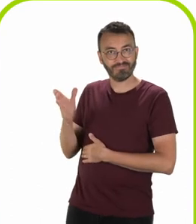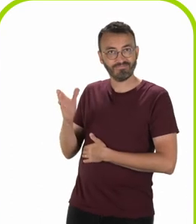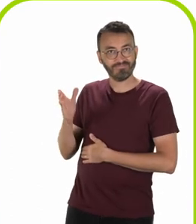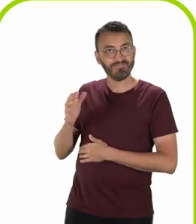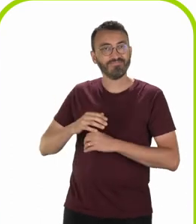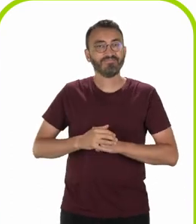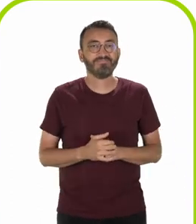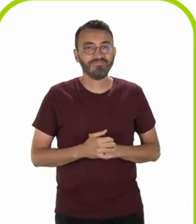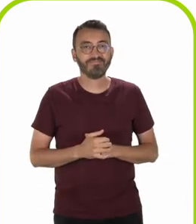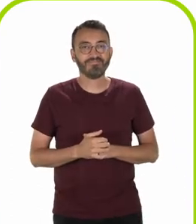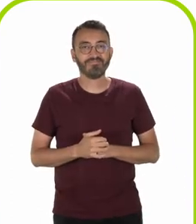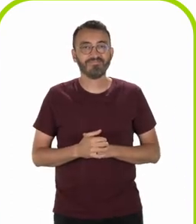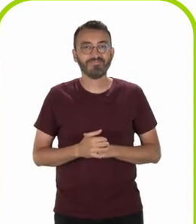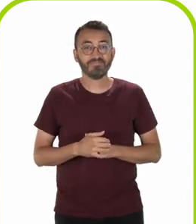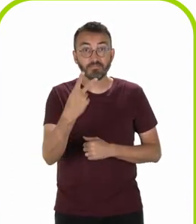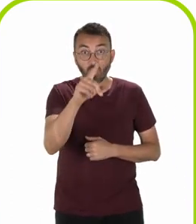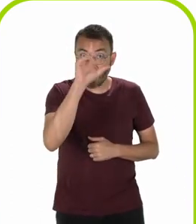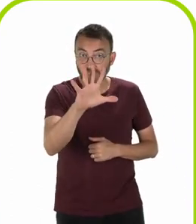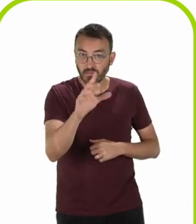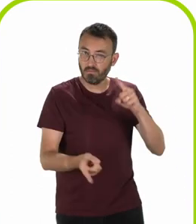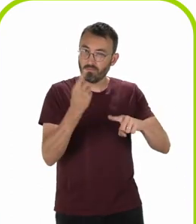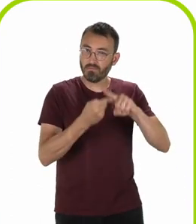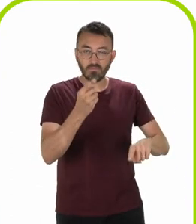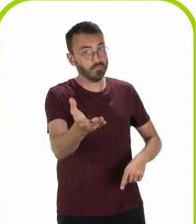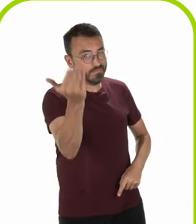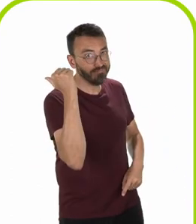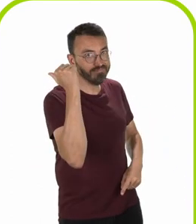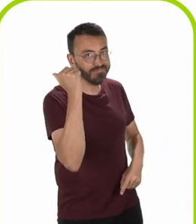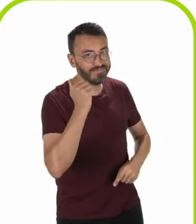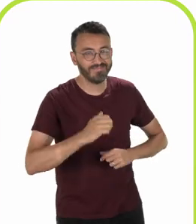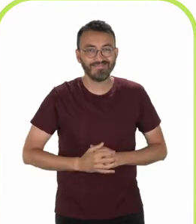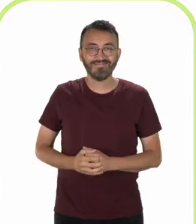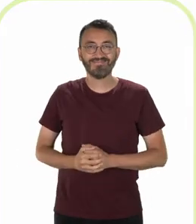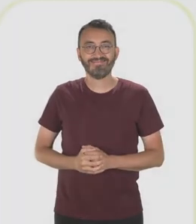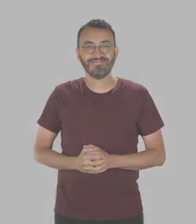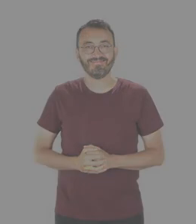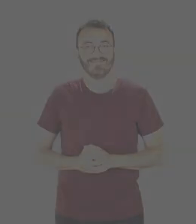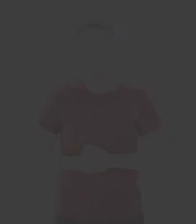la CNSA. Votre avis est important. Donnez votre avis.